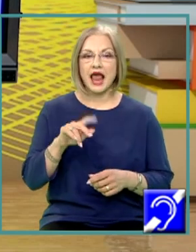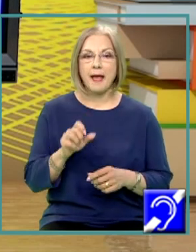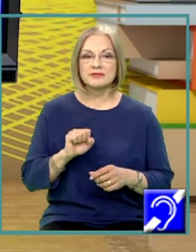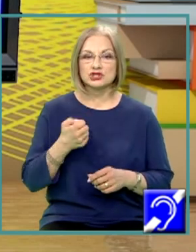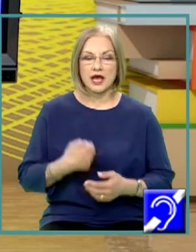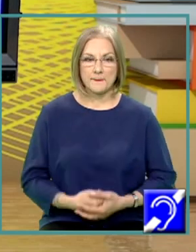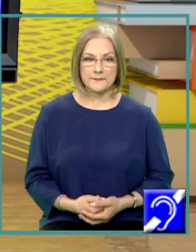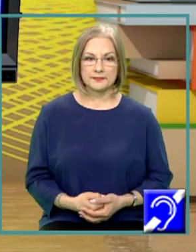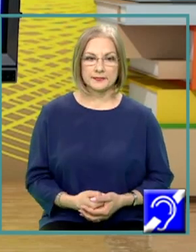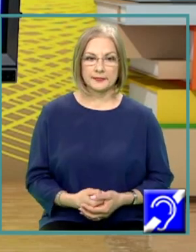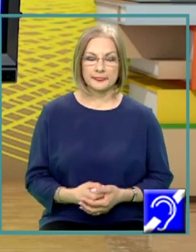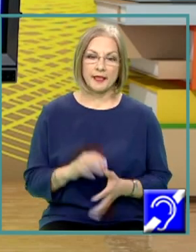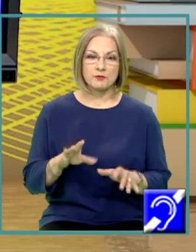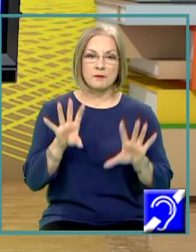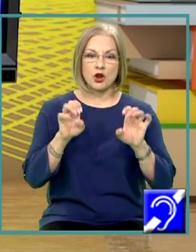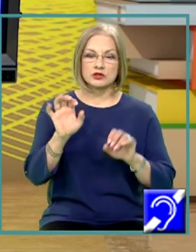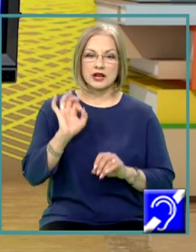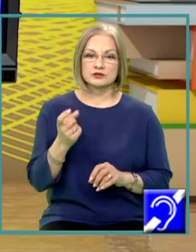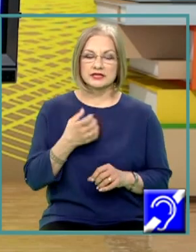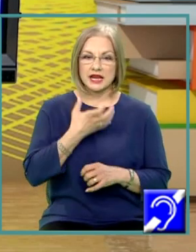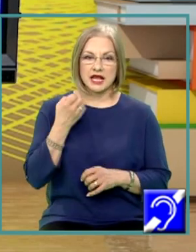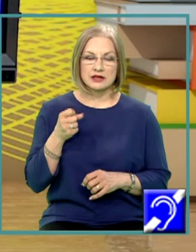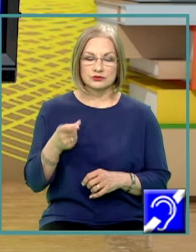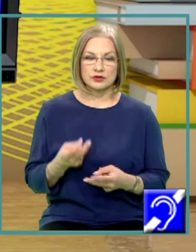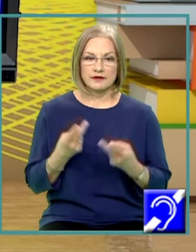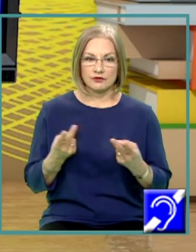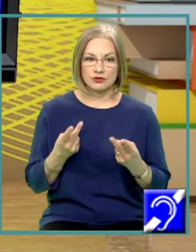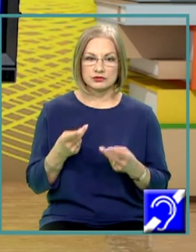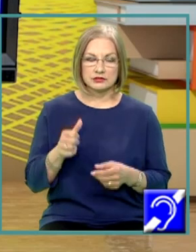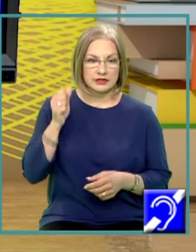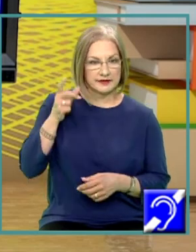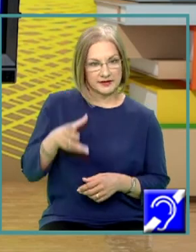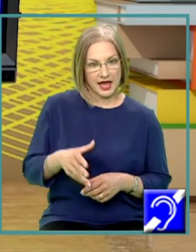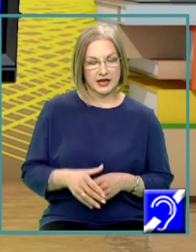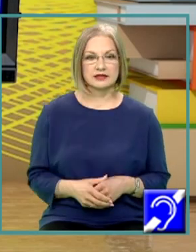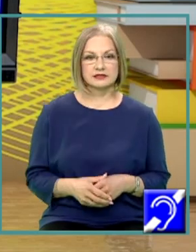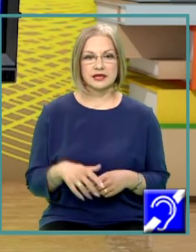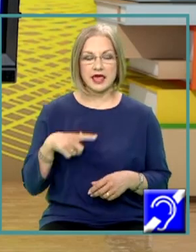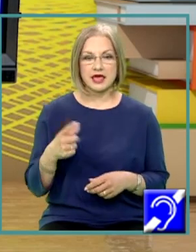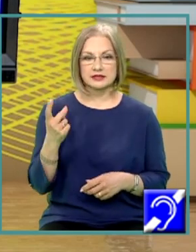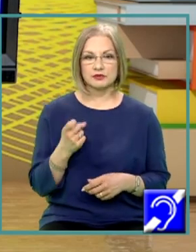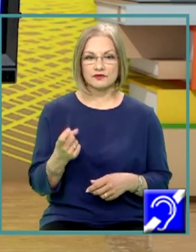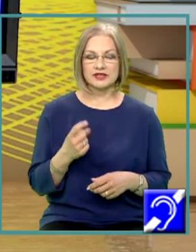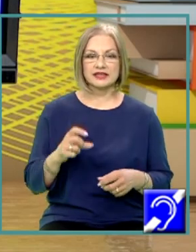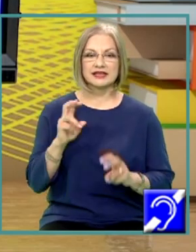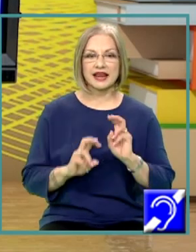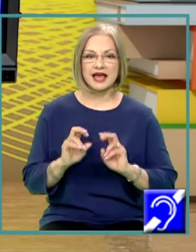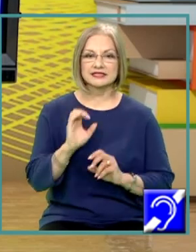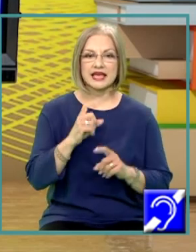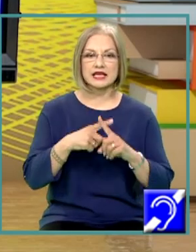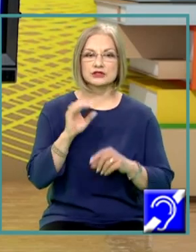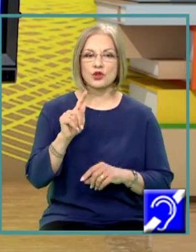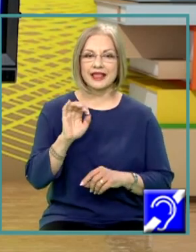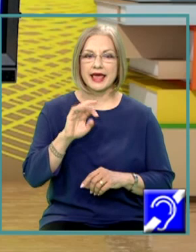90% din căldura pe care o utilizăm de zi cu zi este provenită din reacții exoterme.